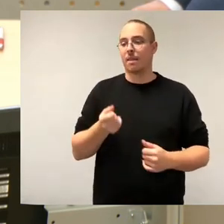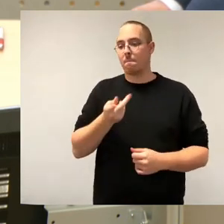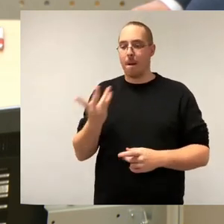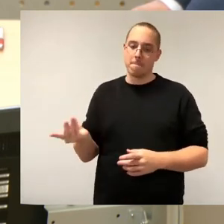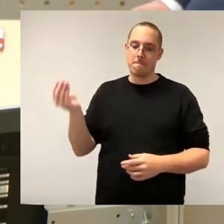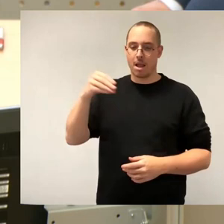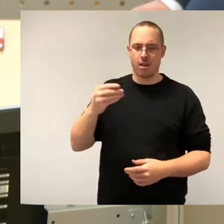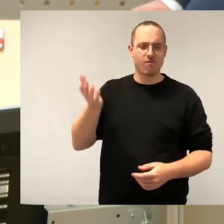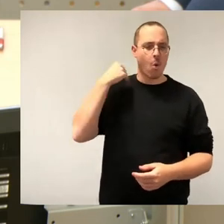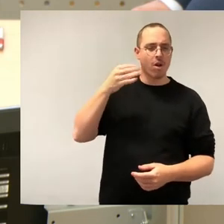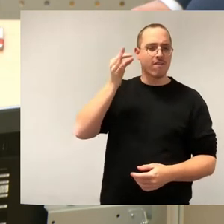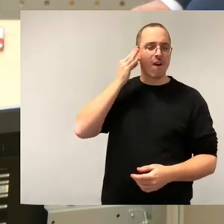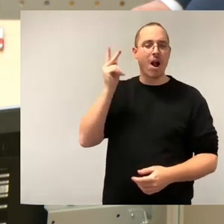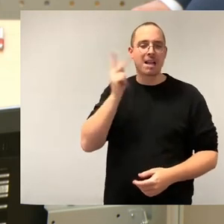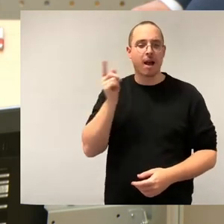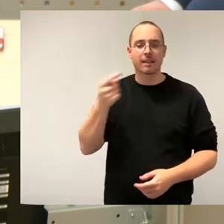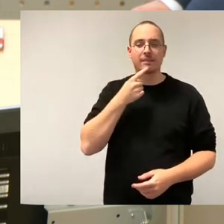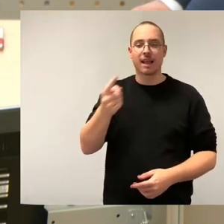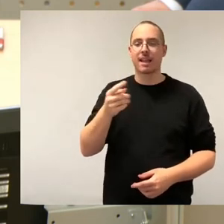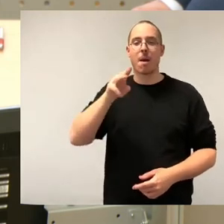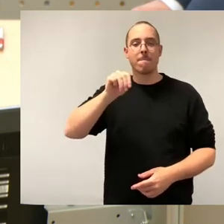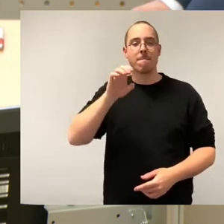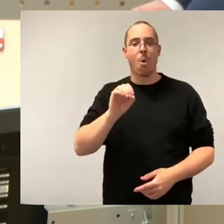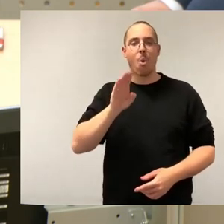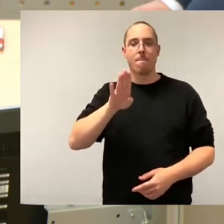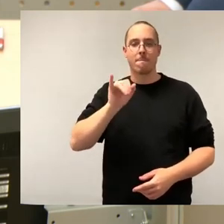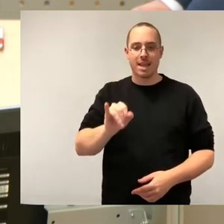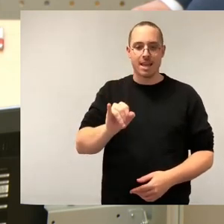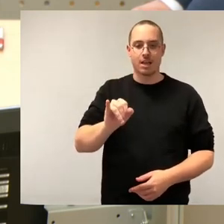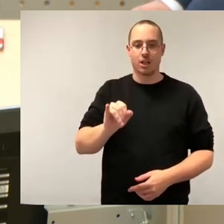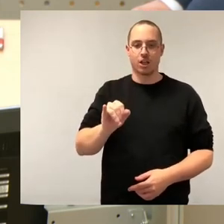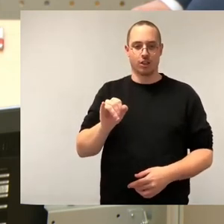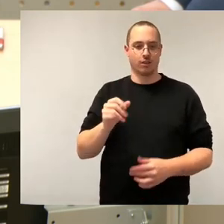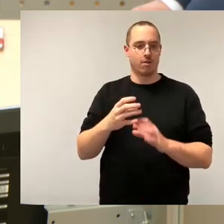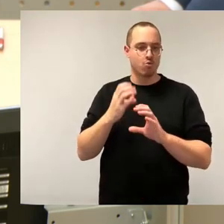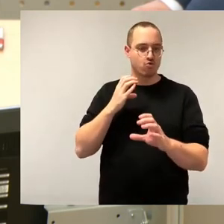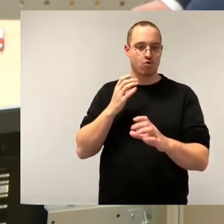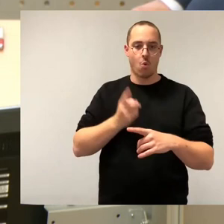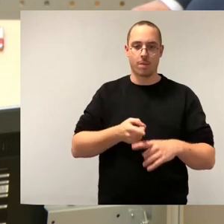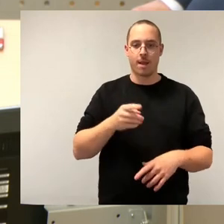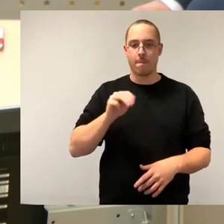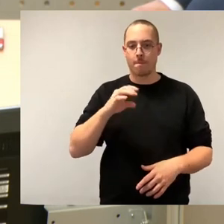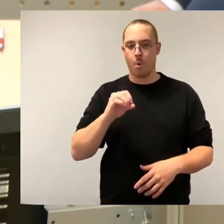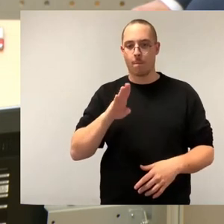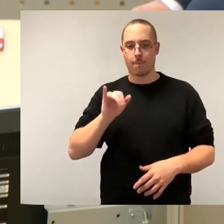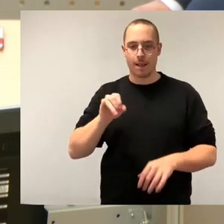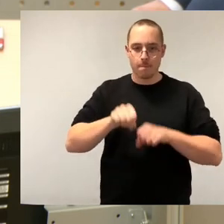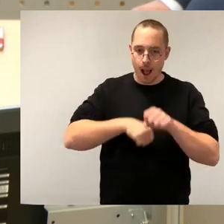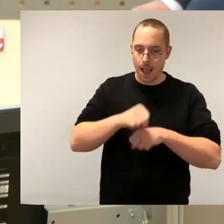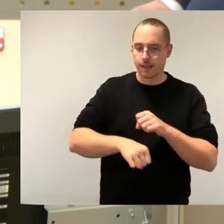-Shuttles und Mobi-Bikes. Das ist für mich in der Tat Beiwerk. Damit werden wir das Thema nicht lösen. Ich denke dort eher an